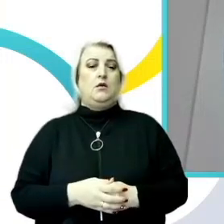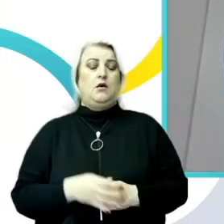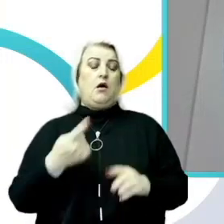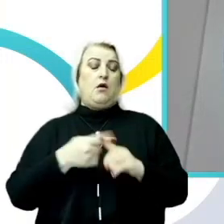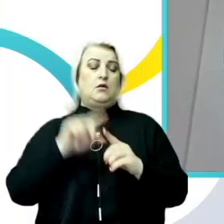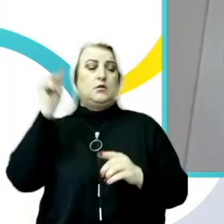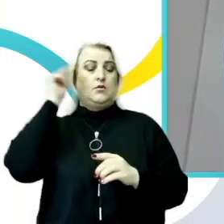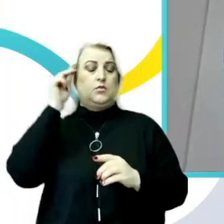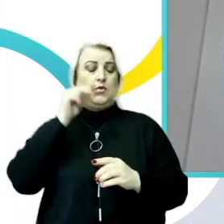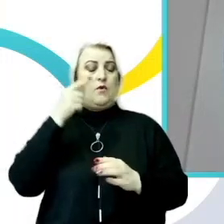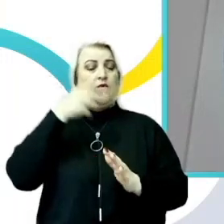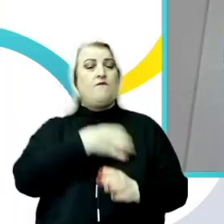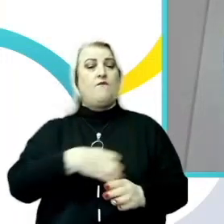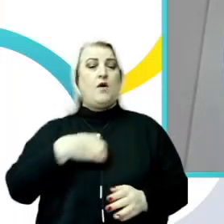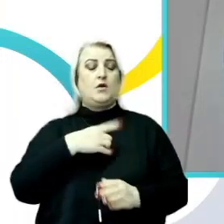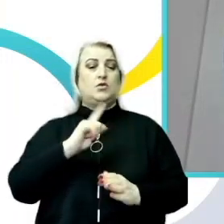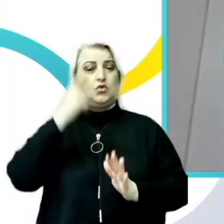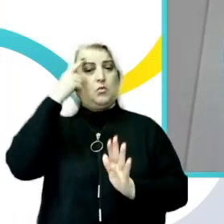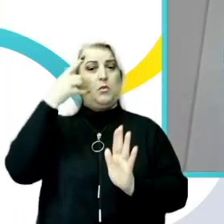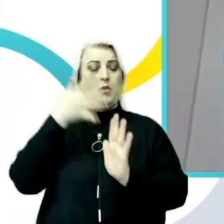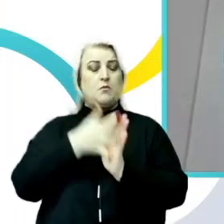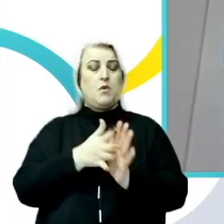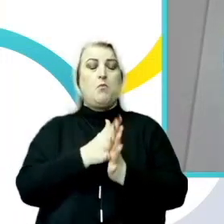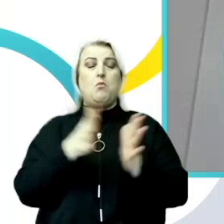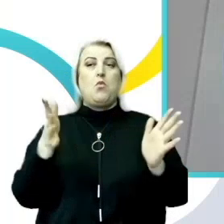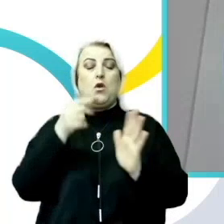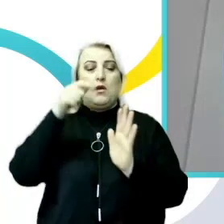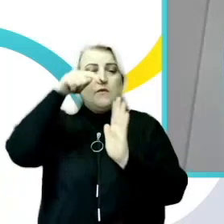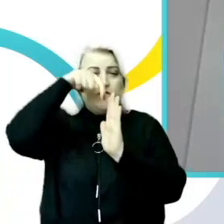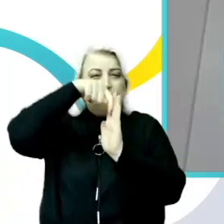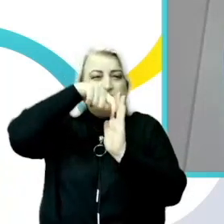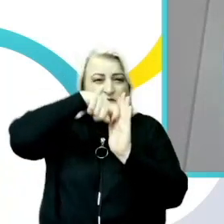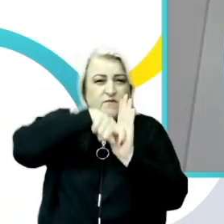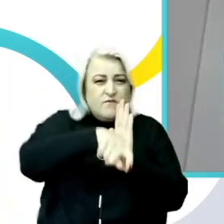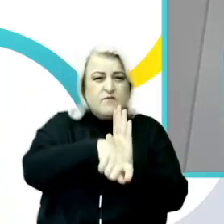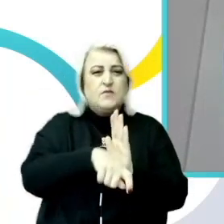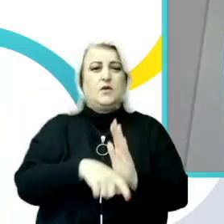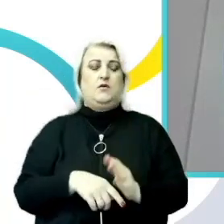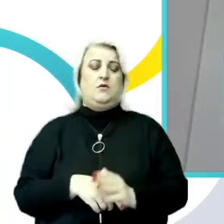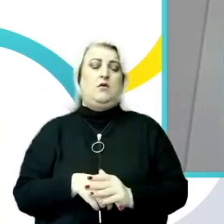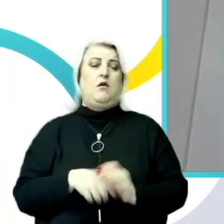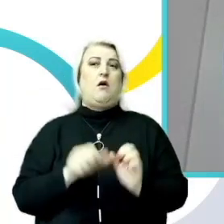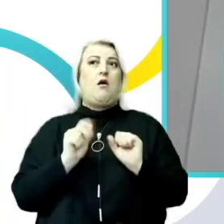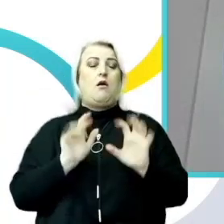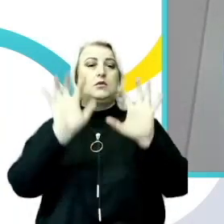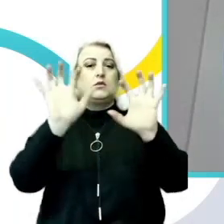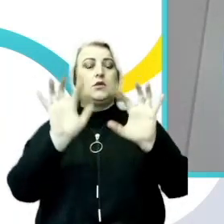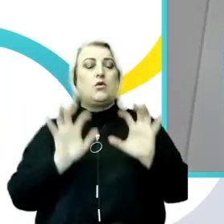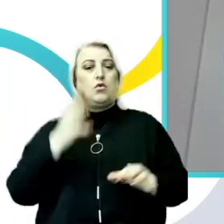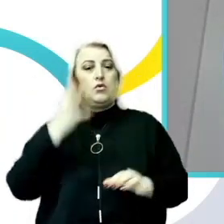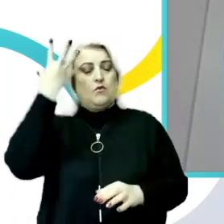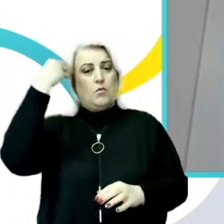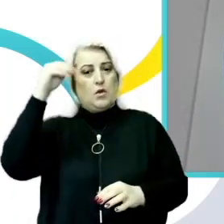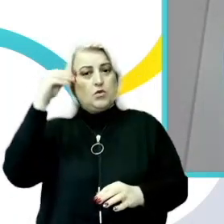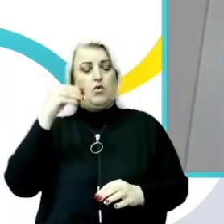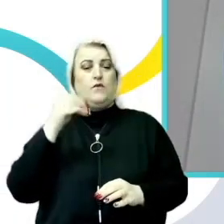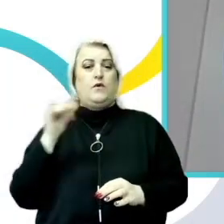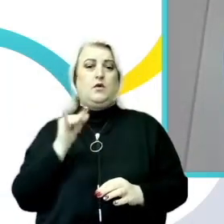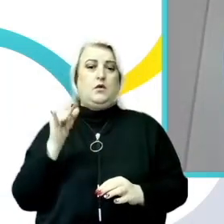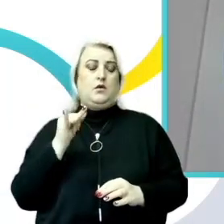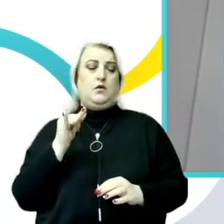a înțelege mai profund în ce măsură legislația din Republica Moldova și practicile